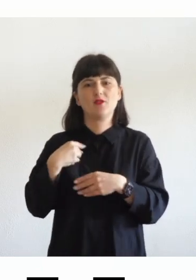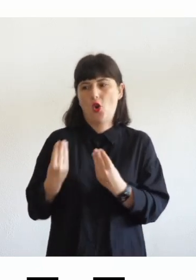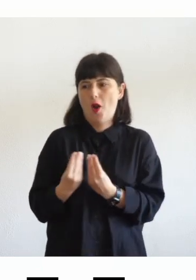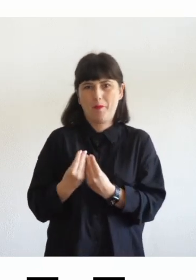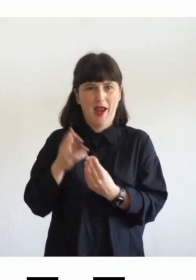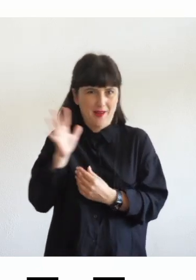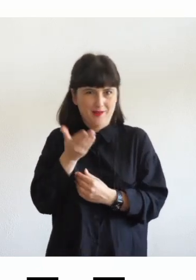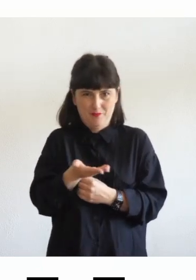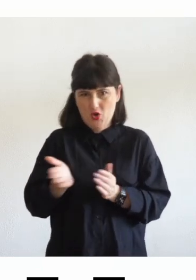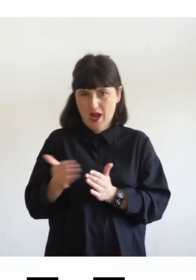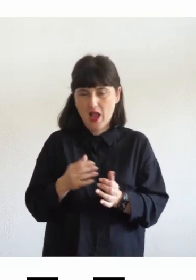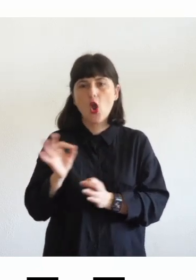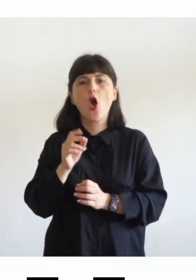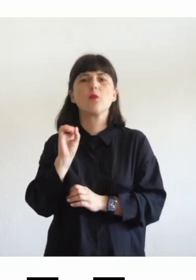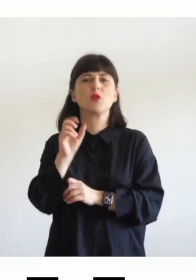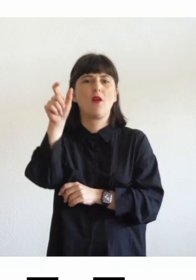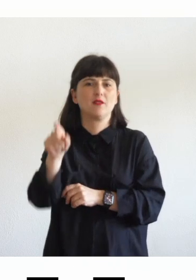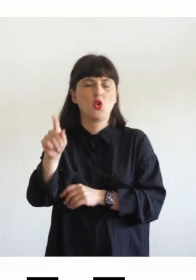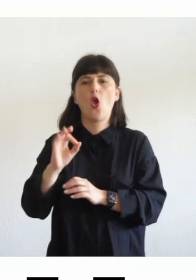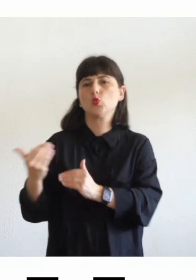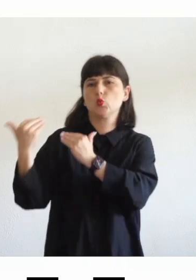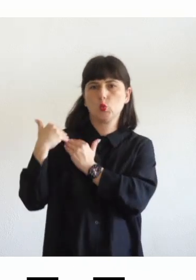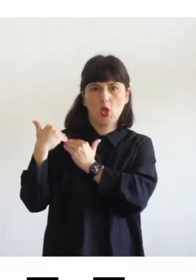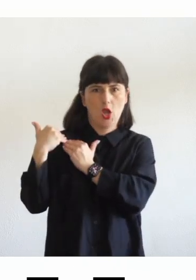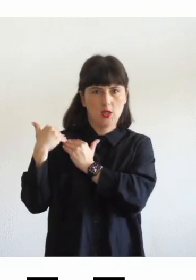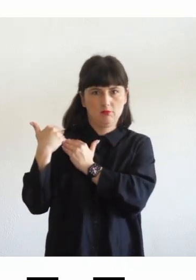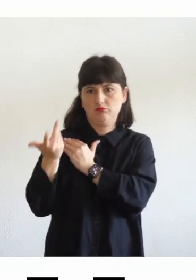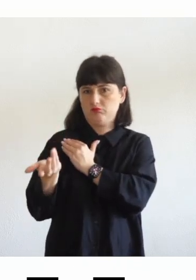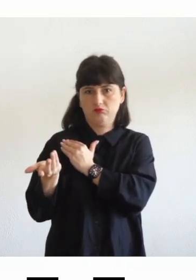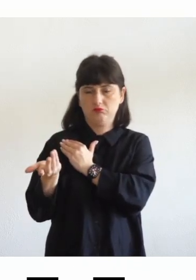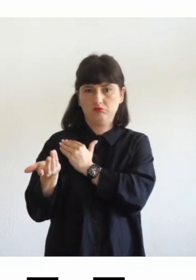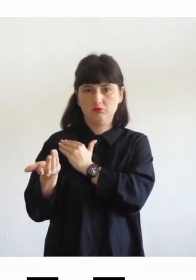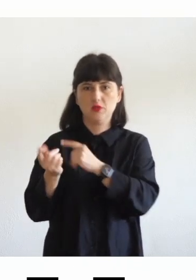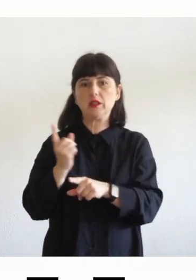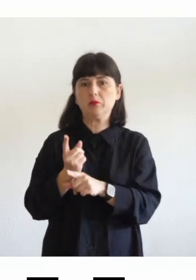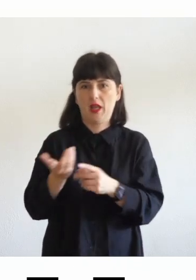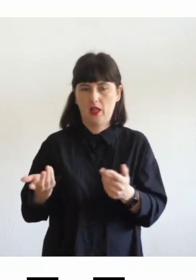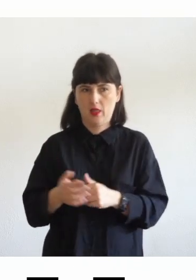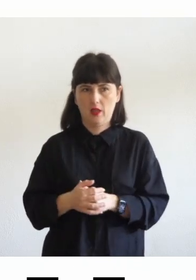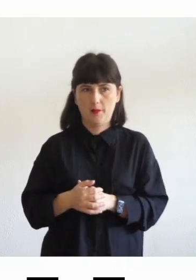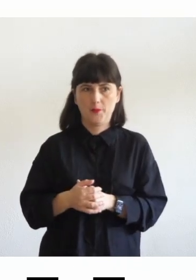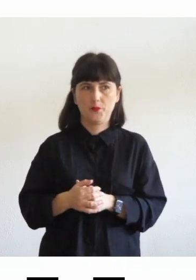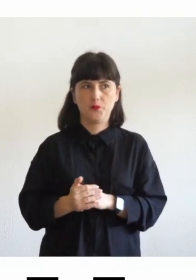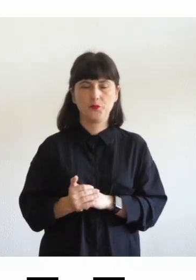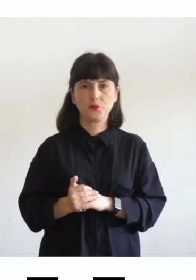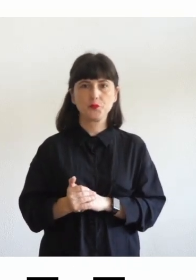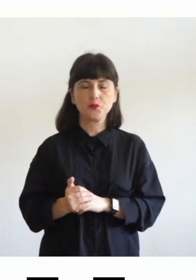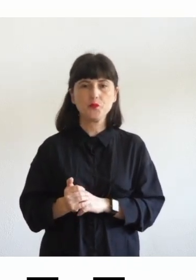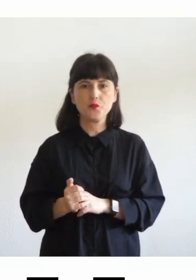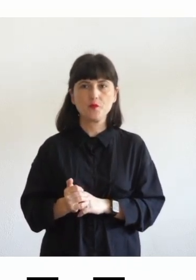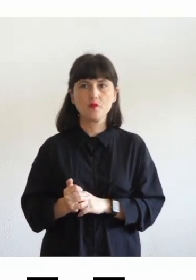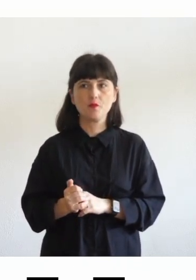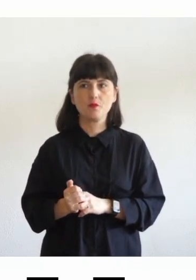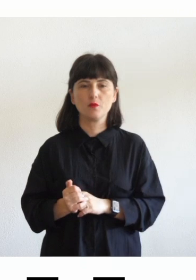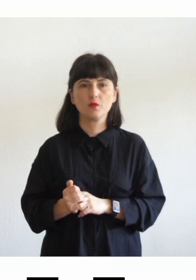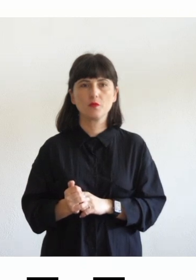classe o comunque con il mio entourage possono essere anche i docenti questo è quello che il libro dovrebbe